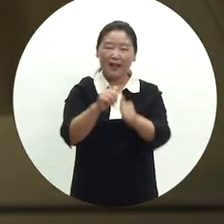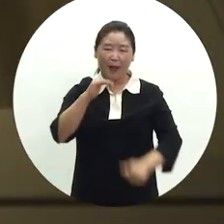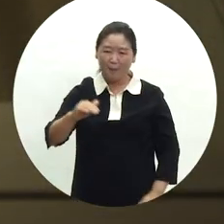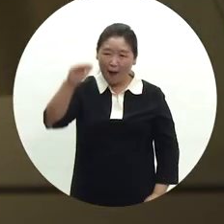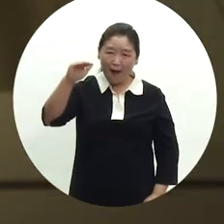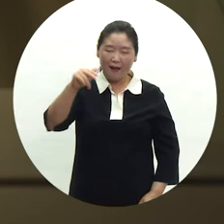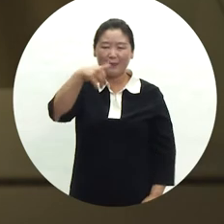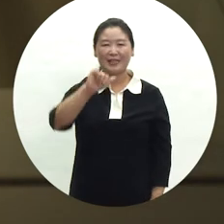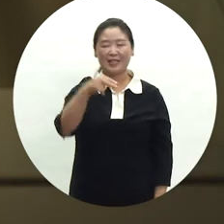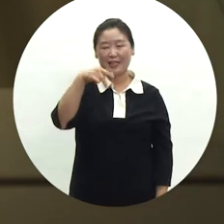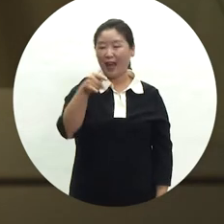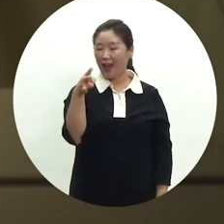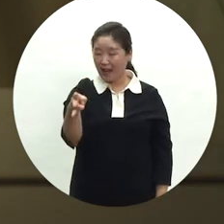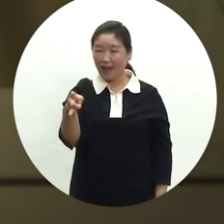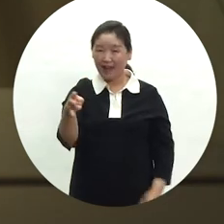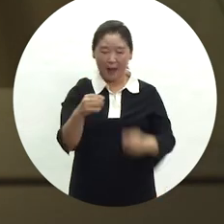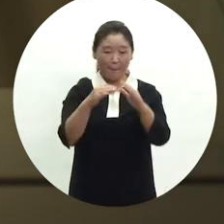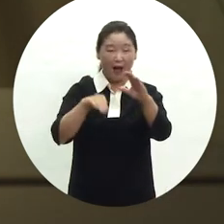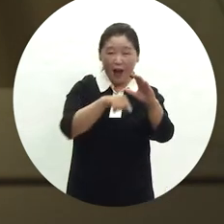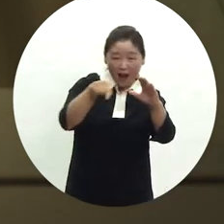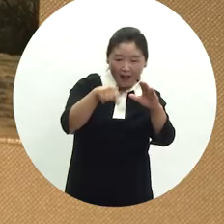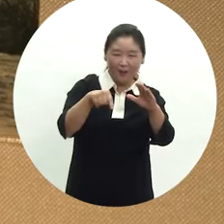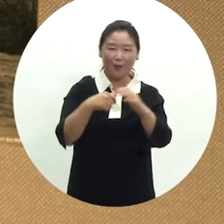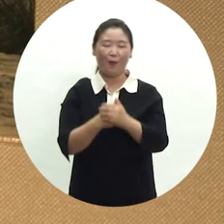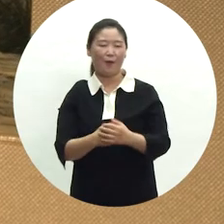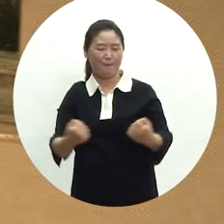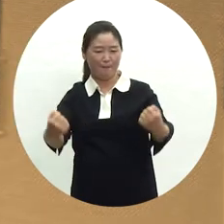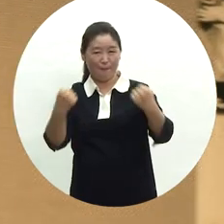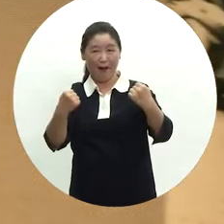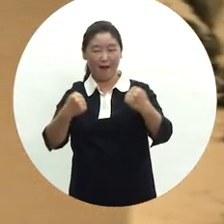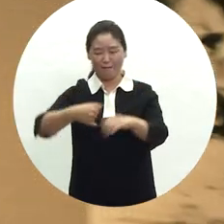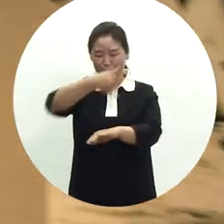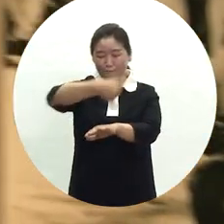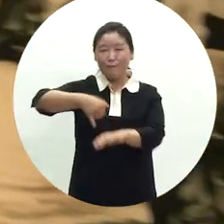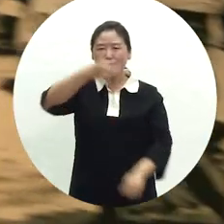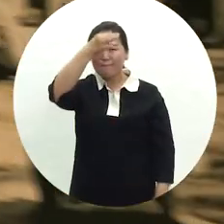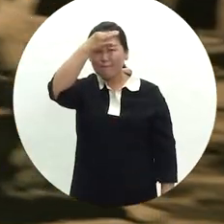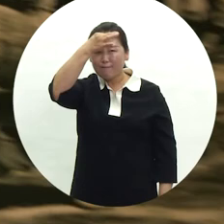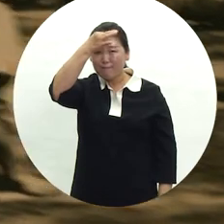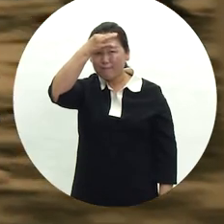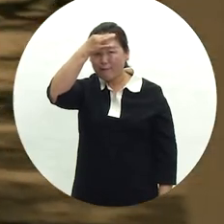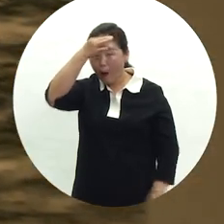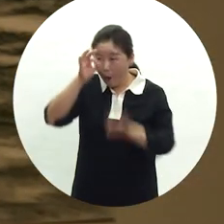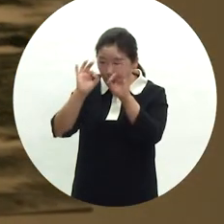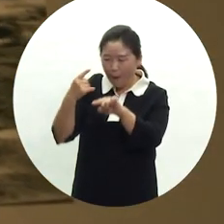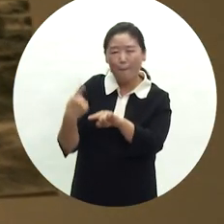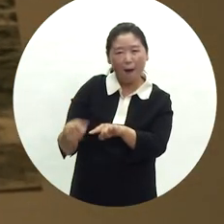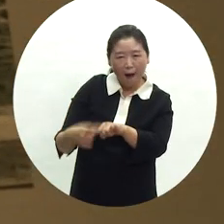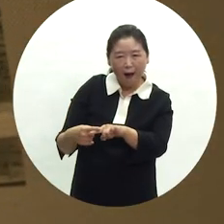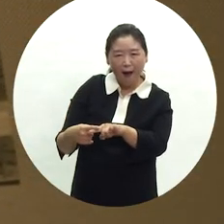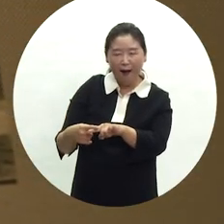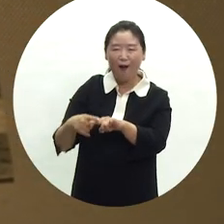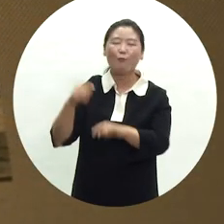진세례를 통해 마을 공동체로부터 힘과 농기구 다루는 기술 등을 평가받은